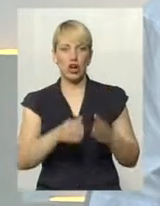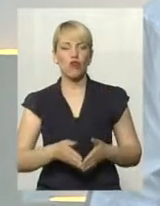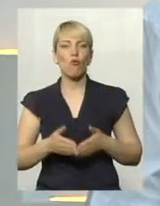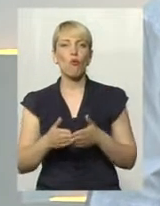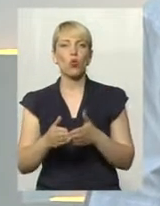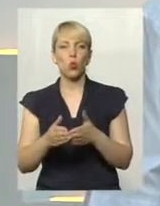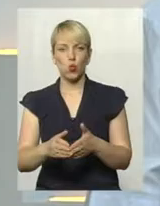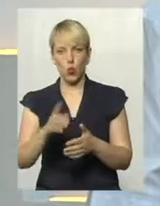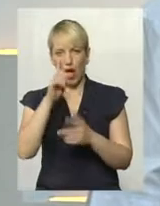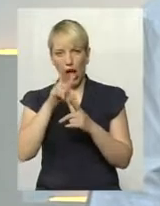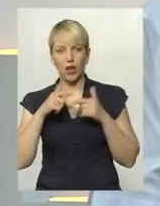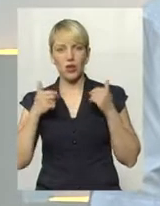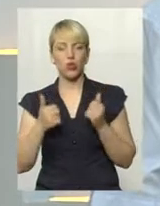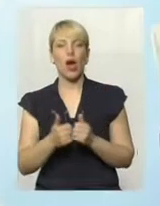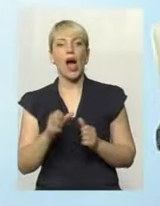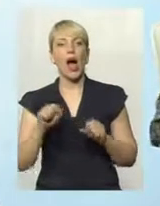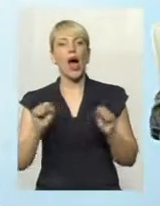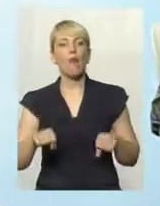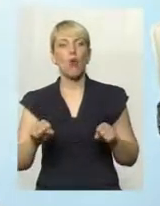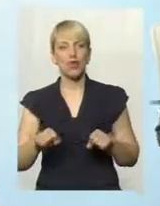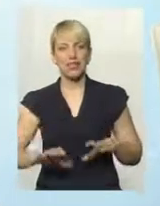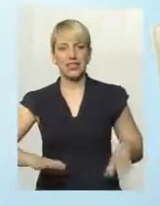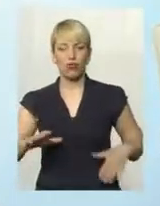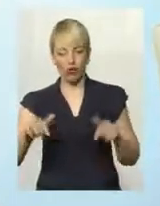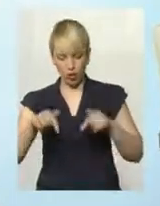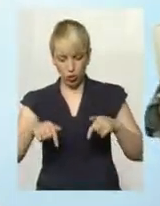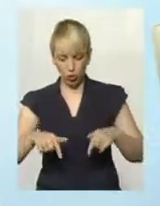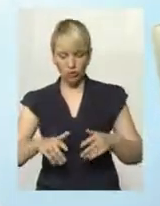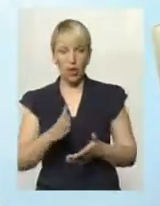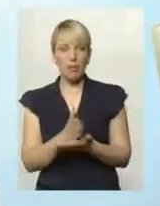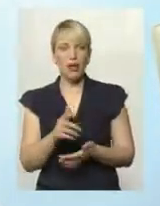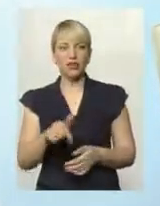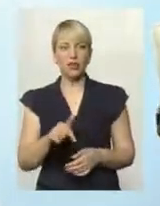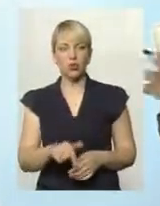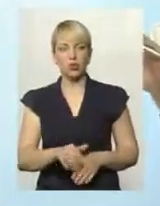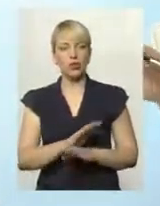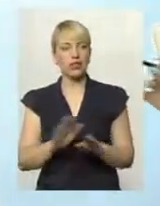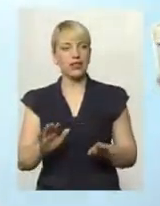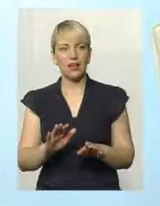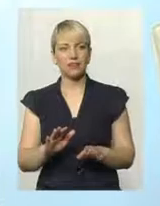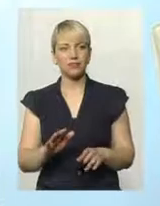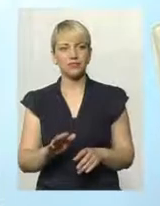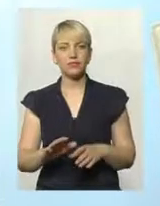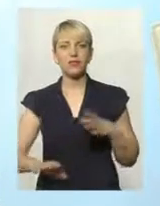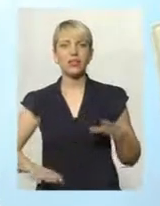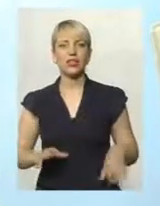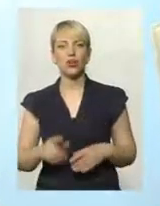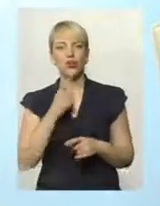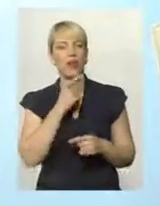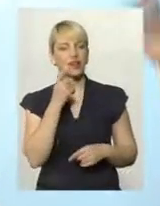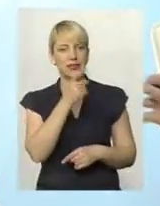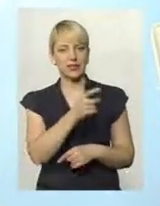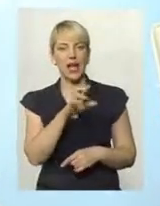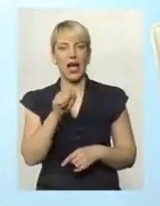тобто держава. А можливість тренуватися тут, мати тут, не на руїнах, вибачте, тренуватися, а